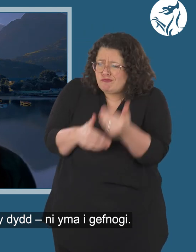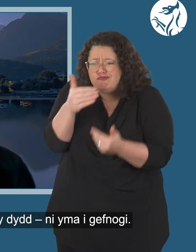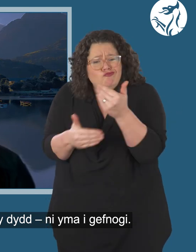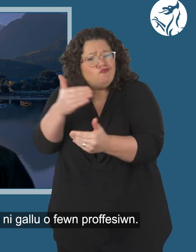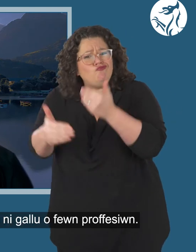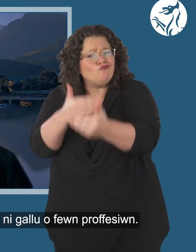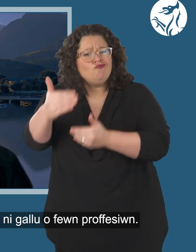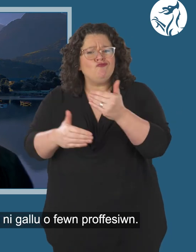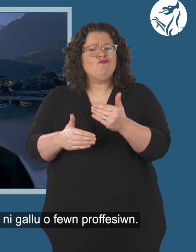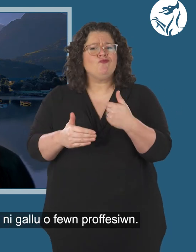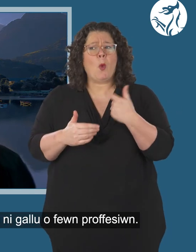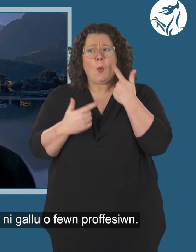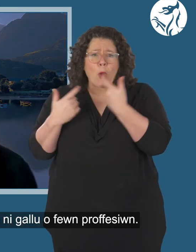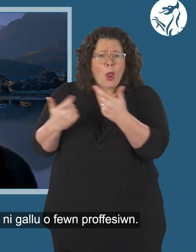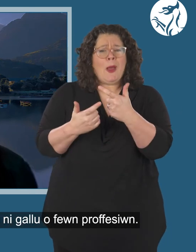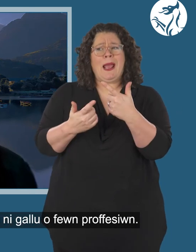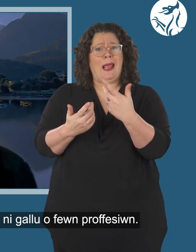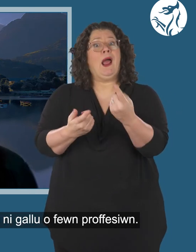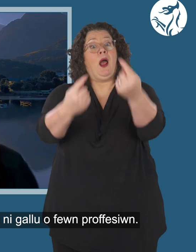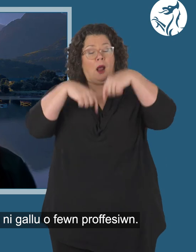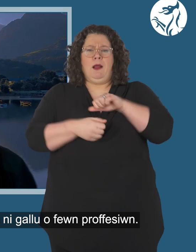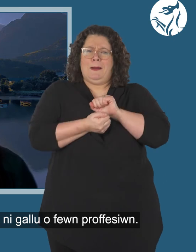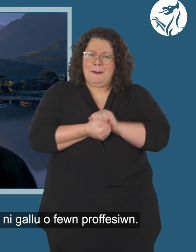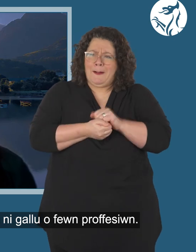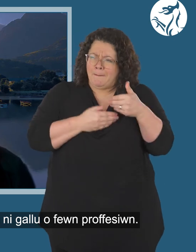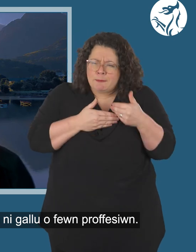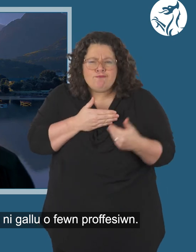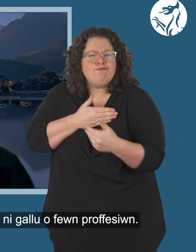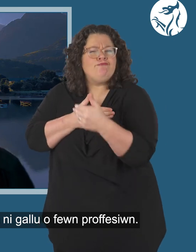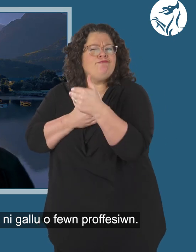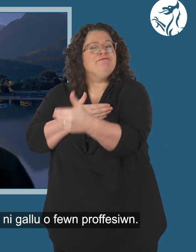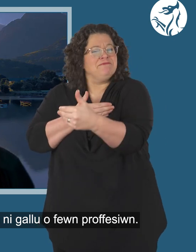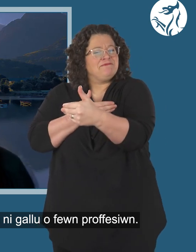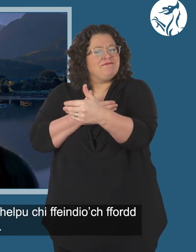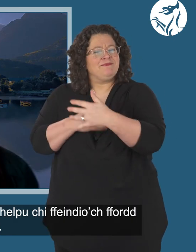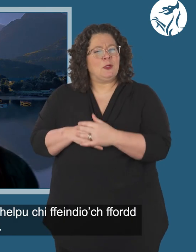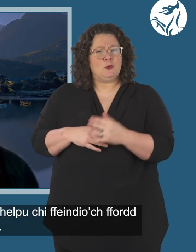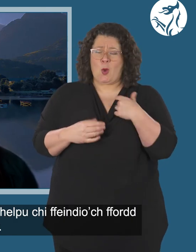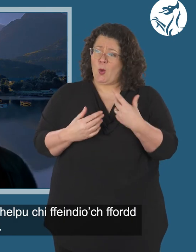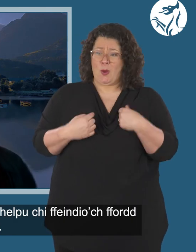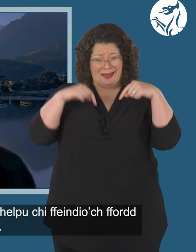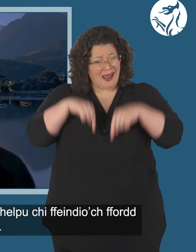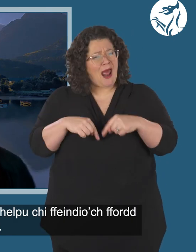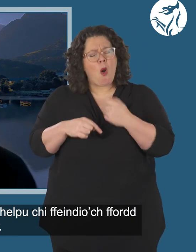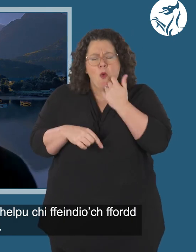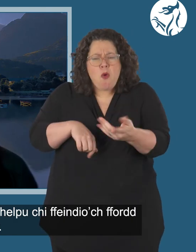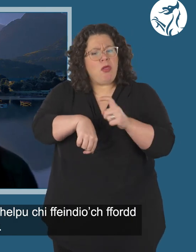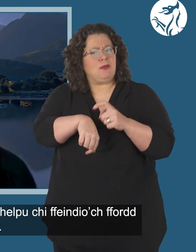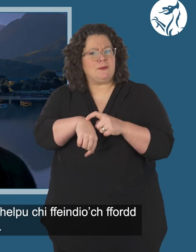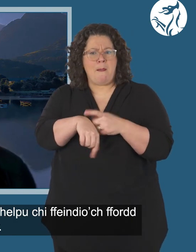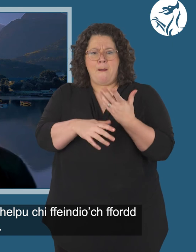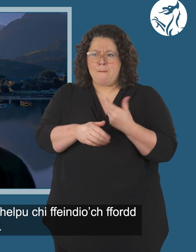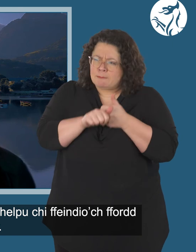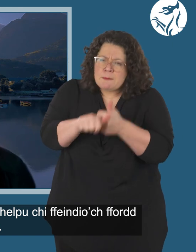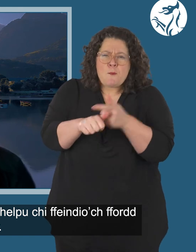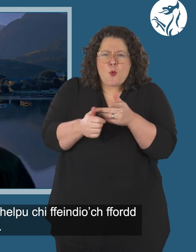gafnogi, a ni'n edrych i gadw cymynt o bobl yn ni gallu yn fewn y profesiwn, felly bob cam